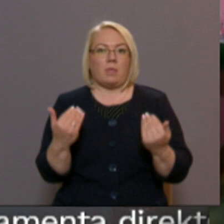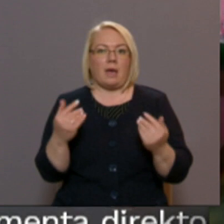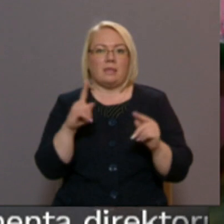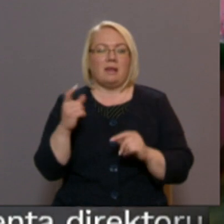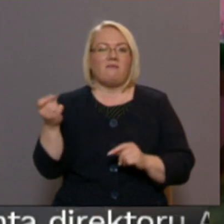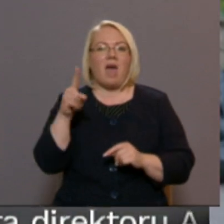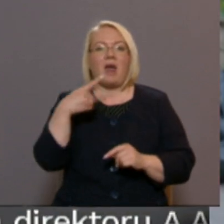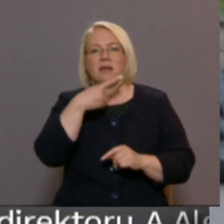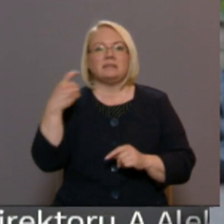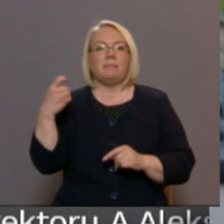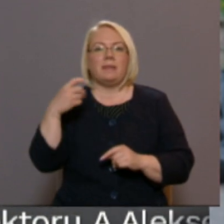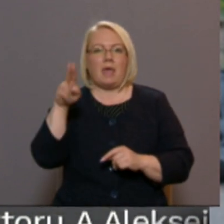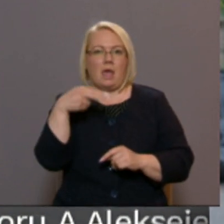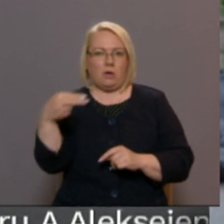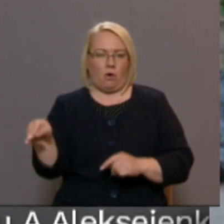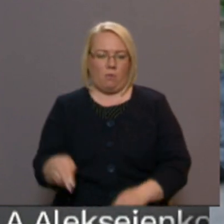simtus eiro.